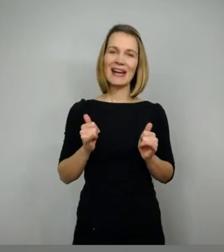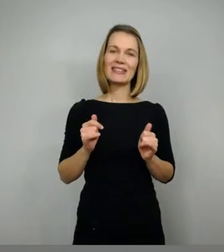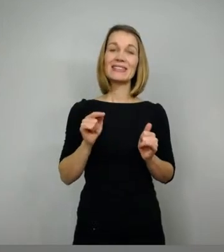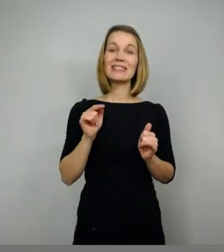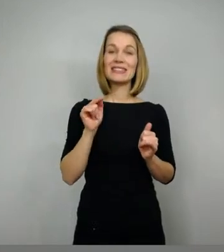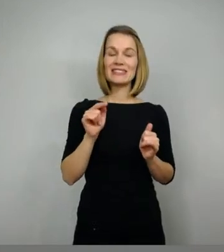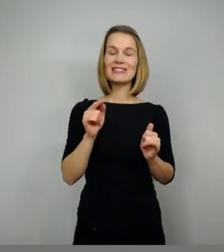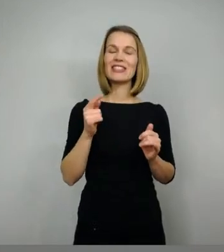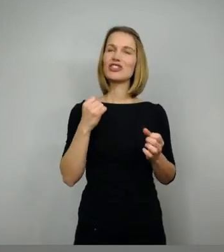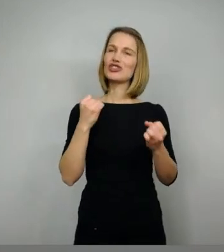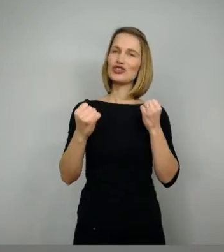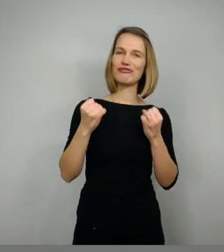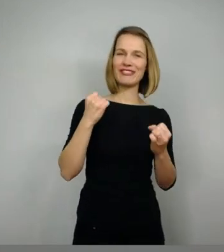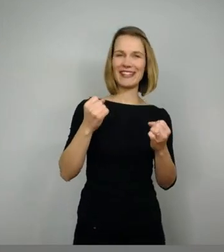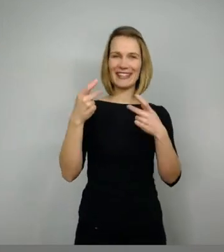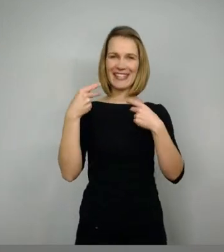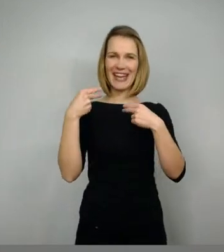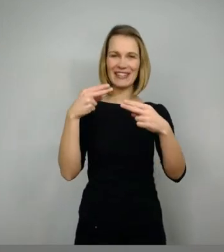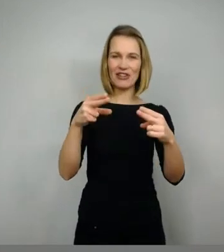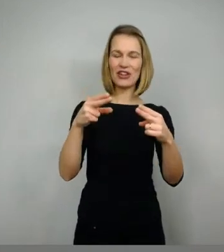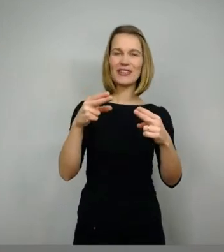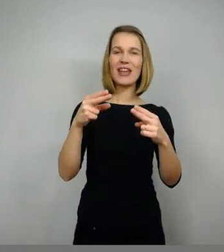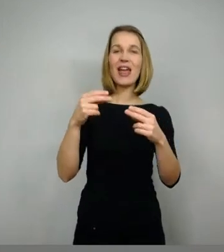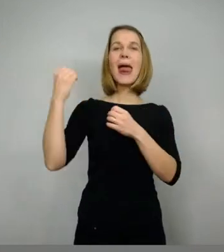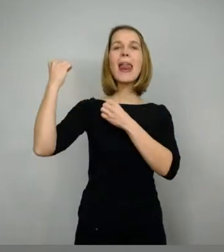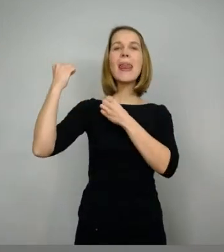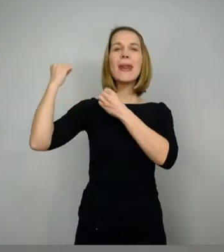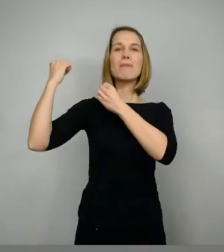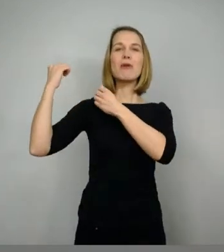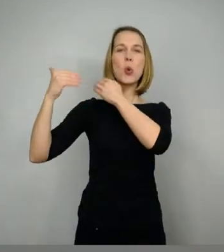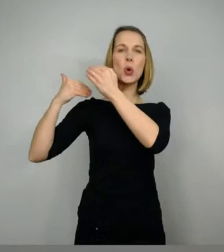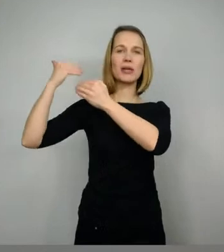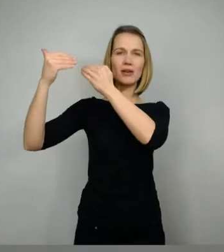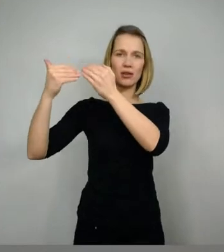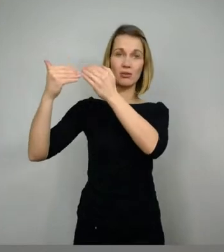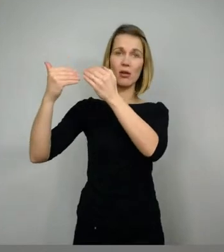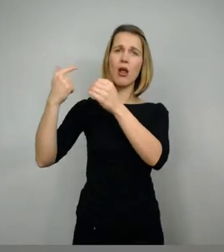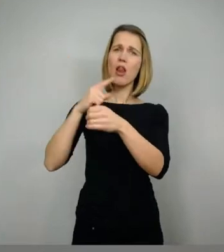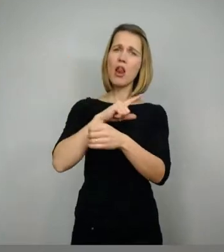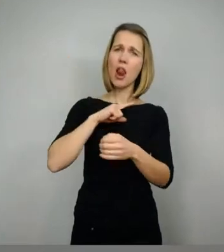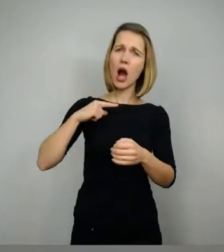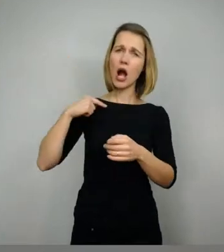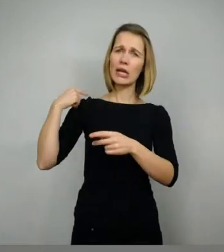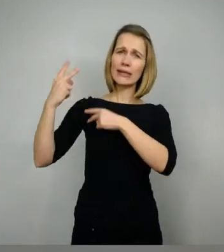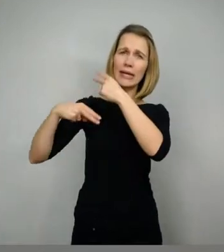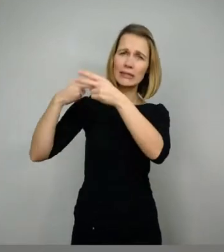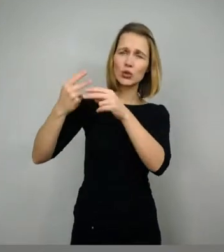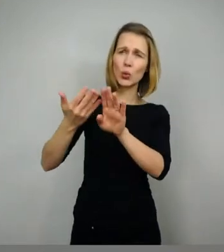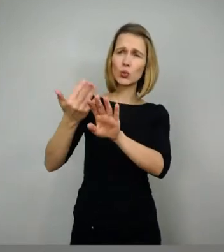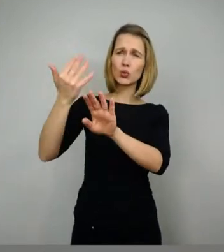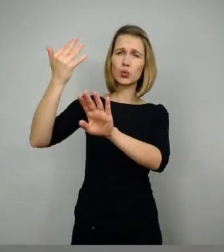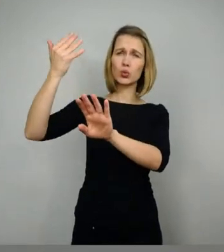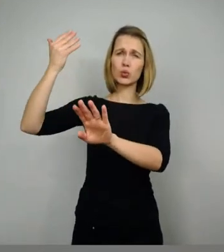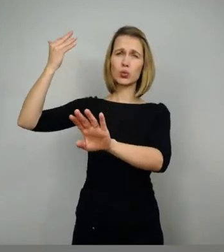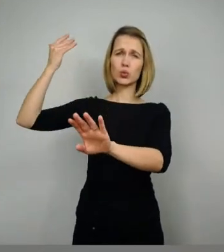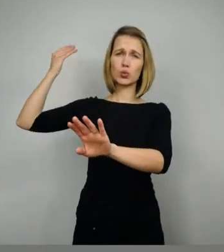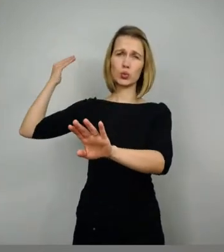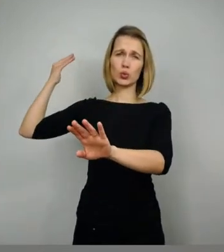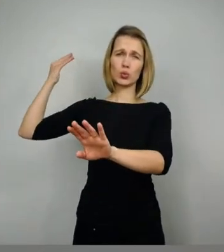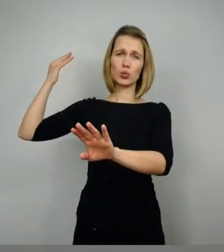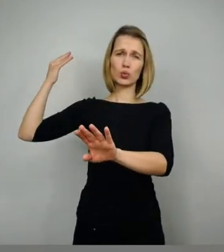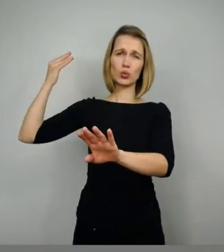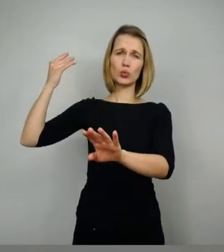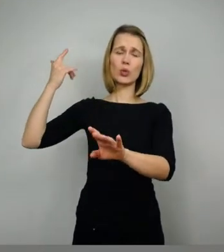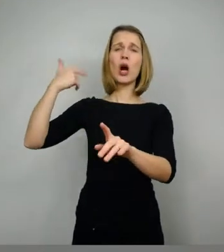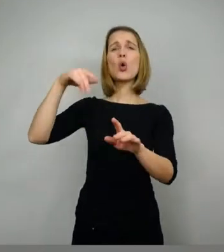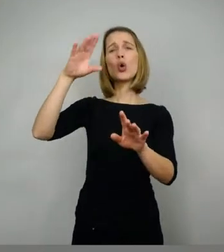zu beantworten, weil das Nibelungenlied zurückgeht auf eine sehr, sehr lange Sagentradition. Also wie gesagt, auch, ähm, in der nordischen Tradition und hier